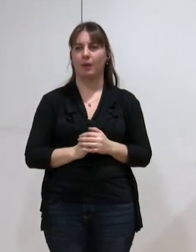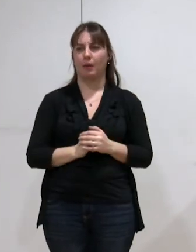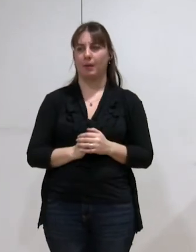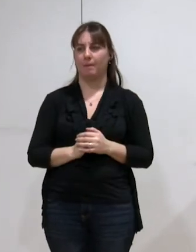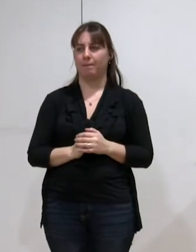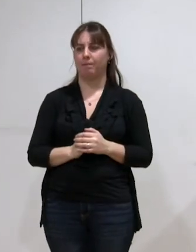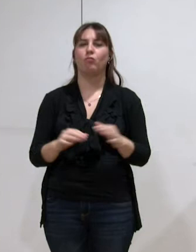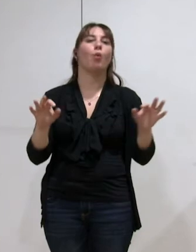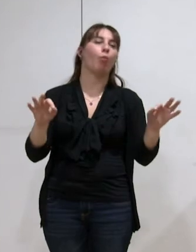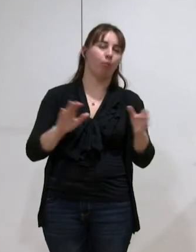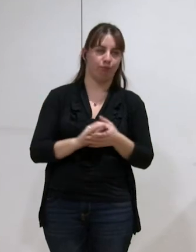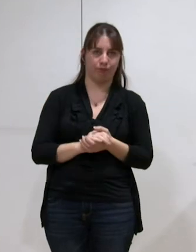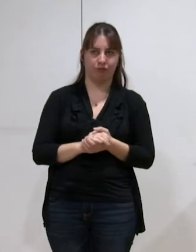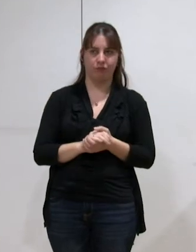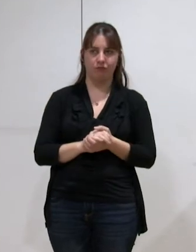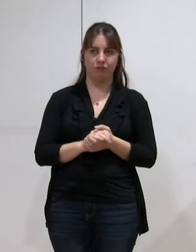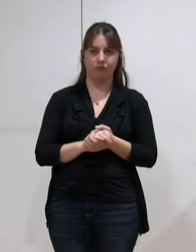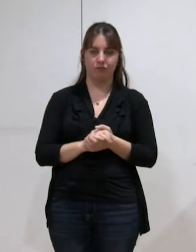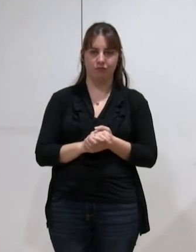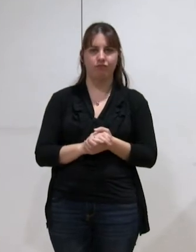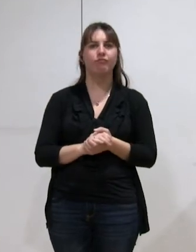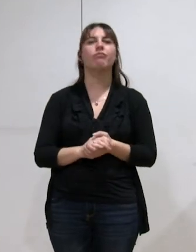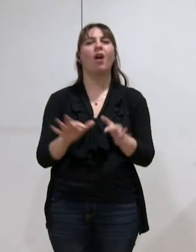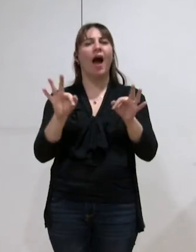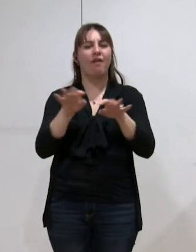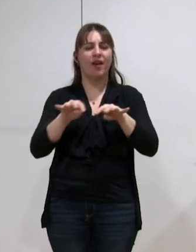Bon. Sur l'eau pluviale,